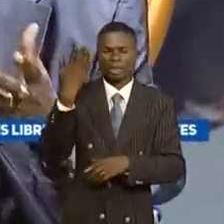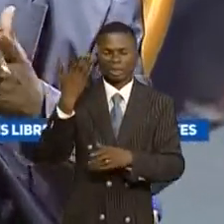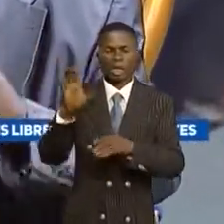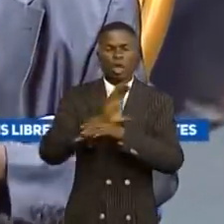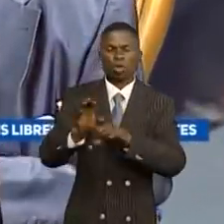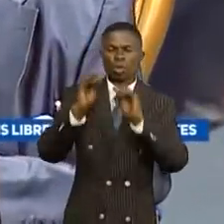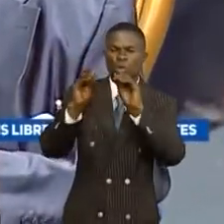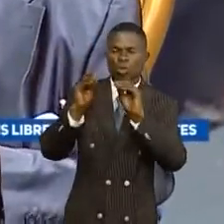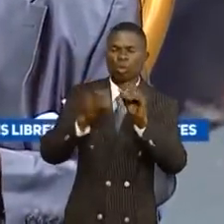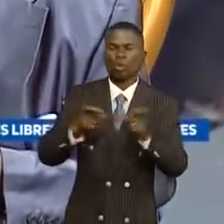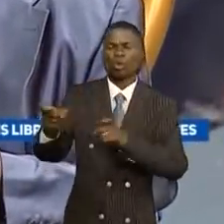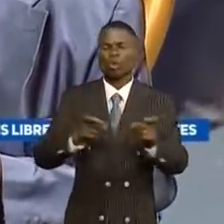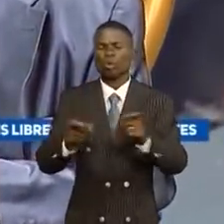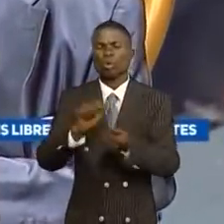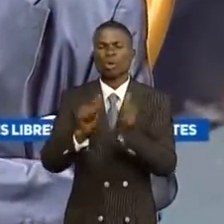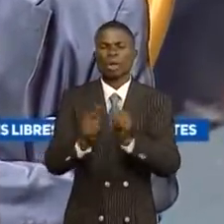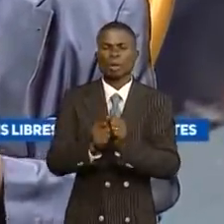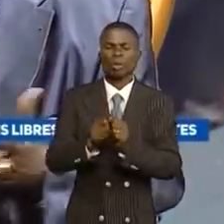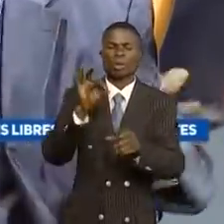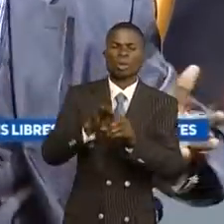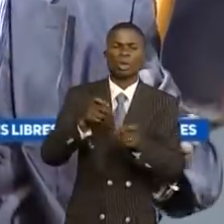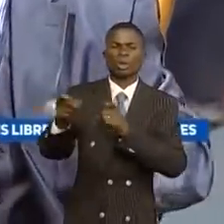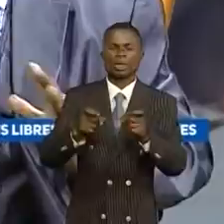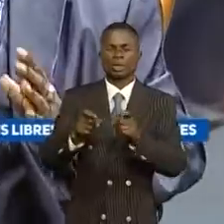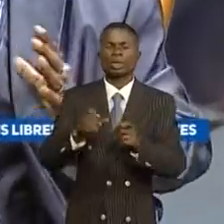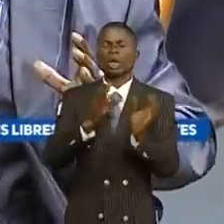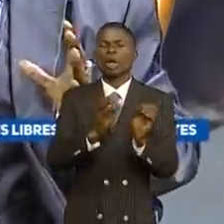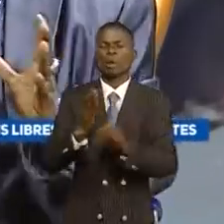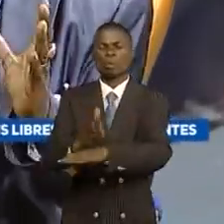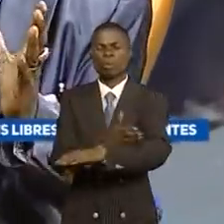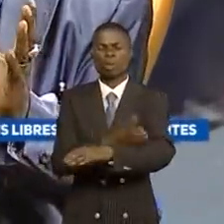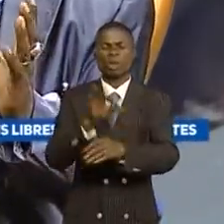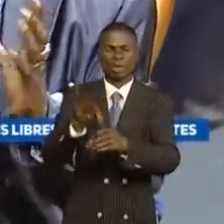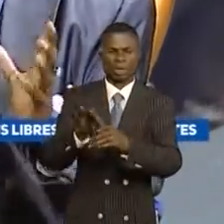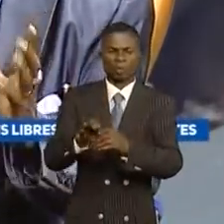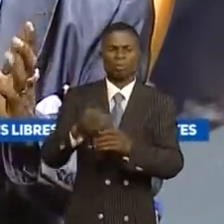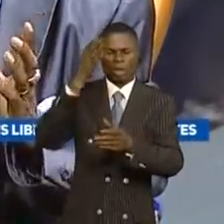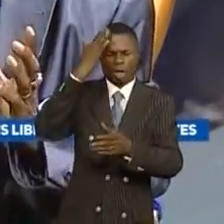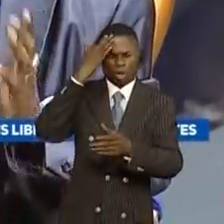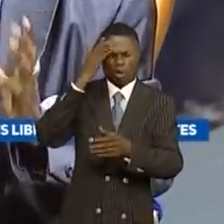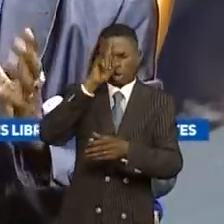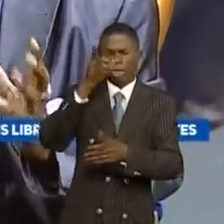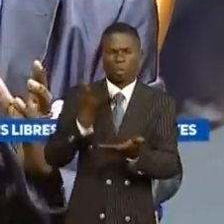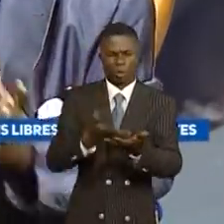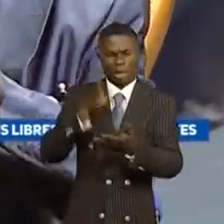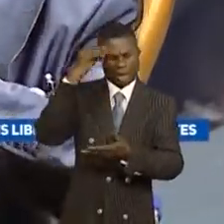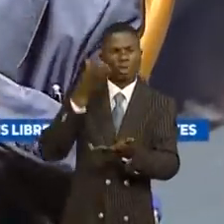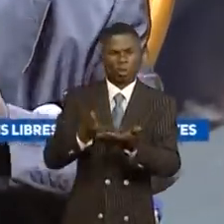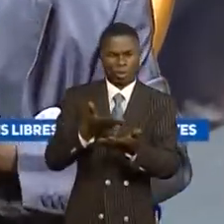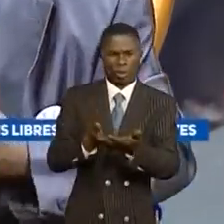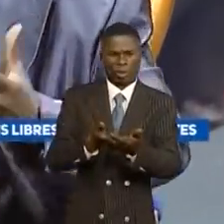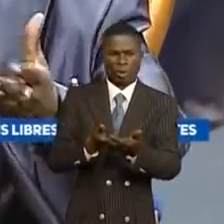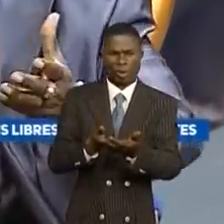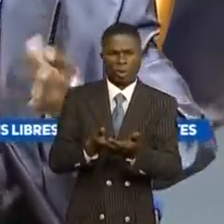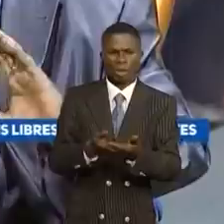'on donne dans le master de gestion du cycle électoral. Donc il faudrait avoir ce kirsus-là. Ce kirsus-là, c'est un